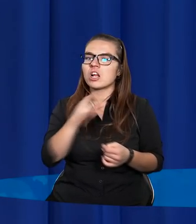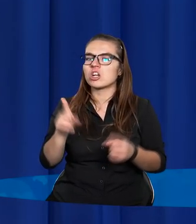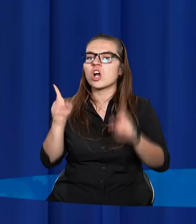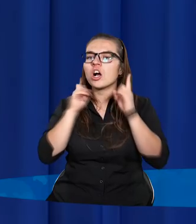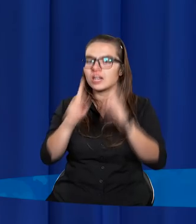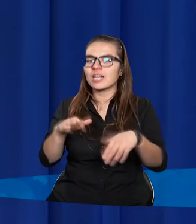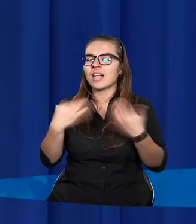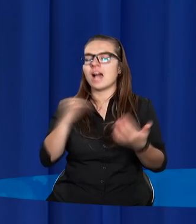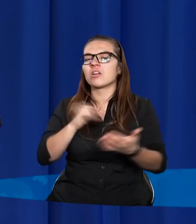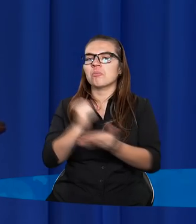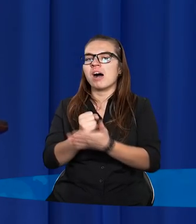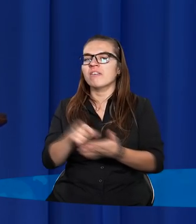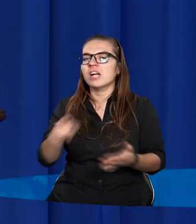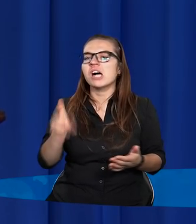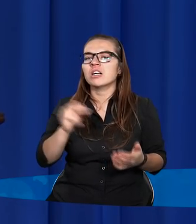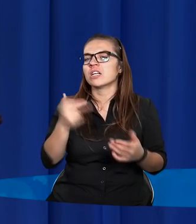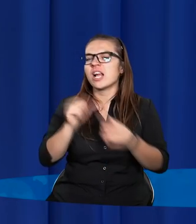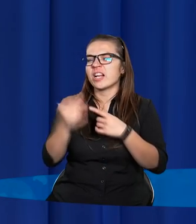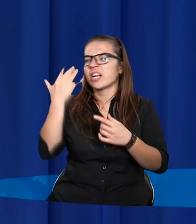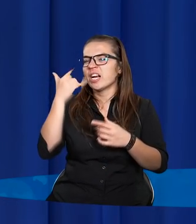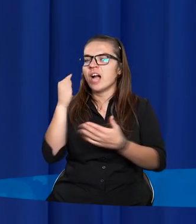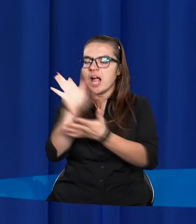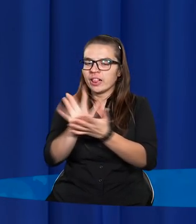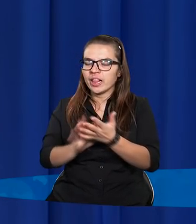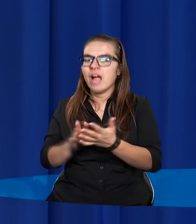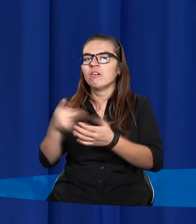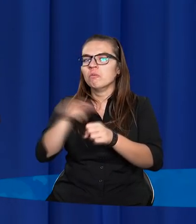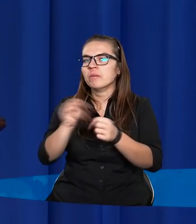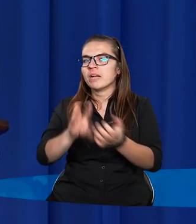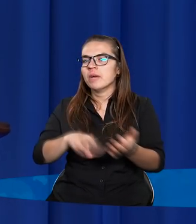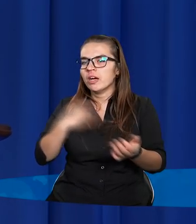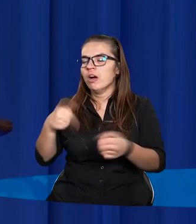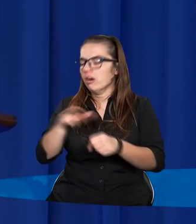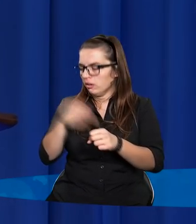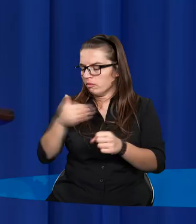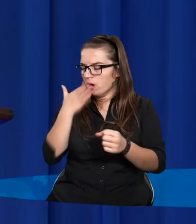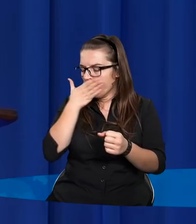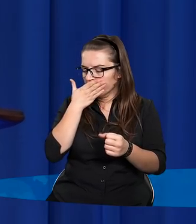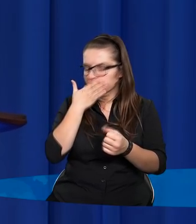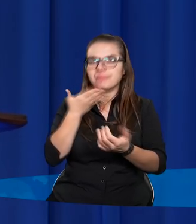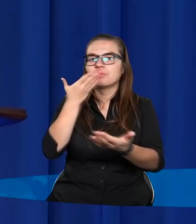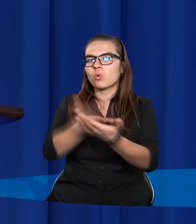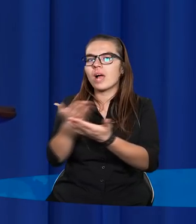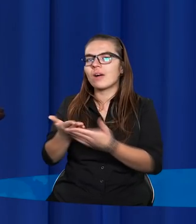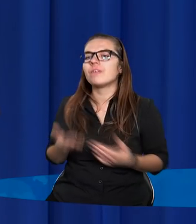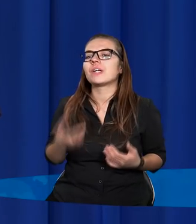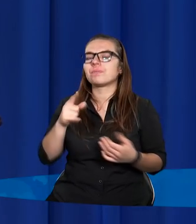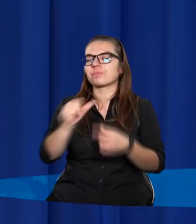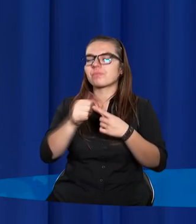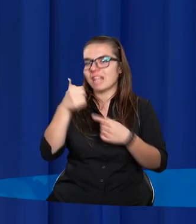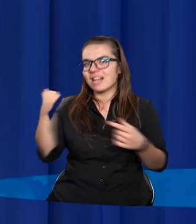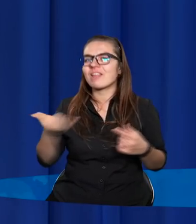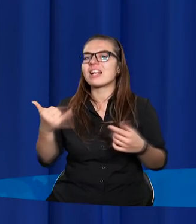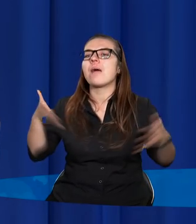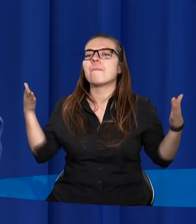oczywiście zdaję sobie sprawę z tego, że jest przynajmniej kilka tekstów w Piśmie Świętym, które mogłyby sugerować, że jednak jest wieczne